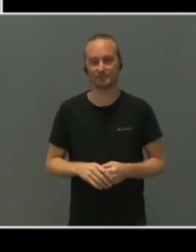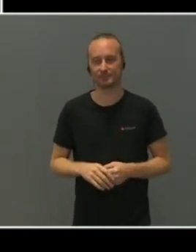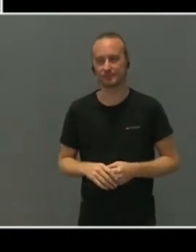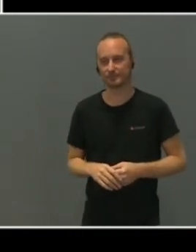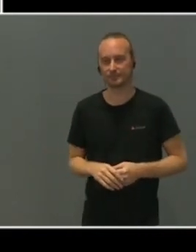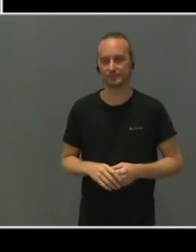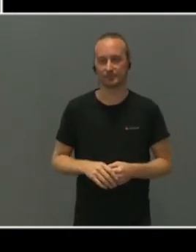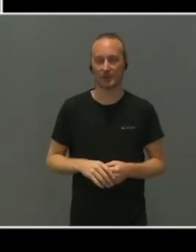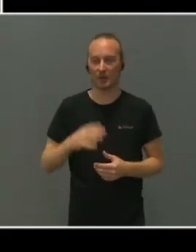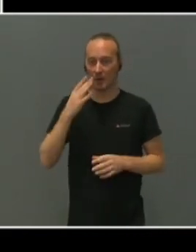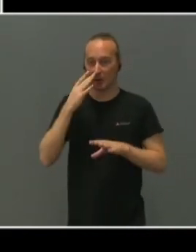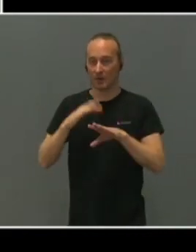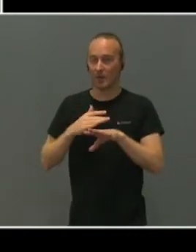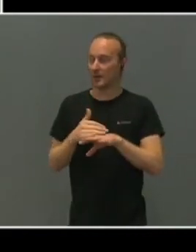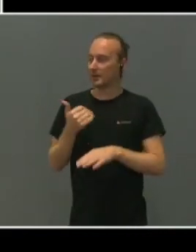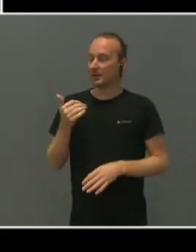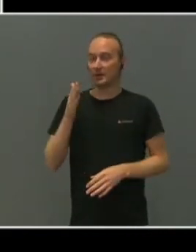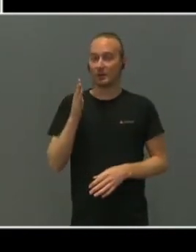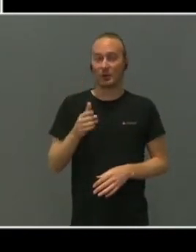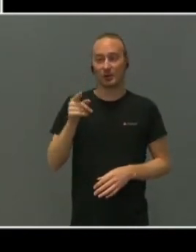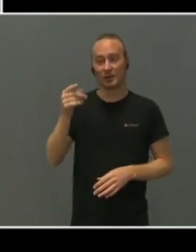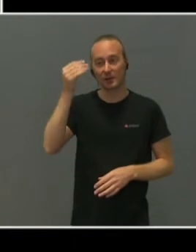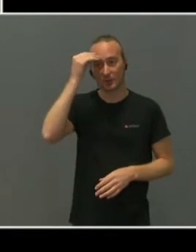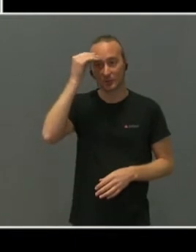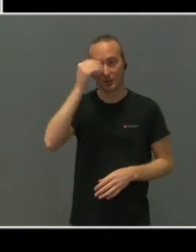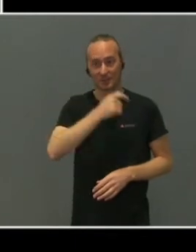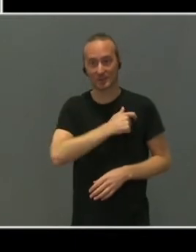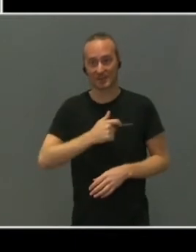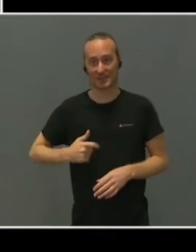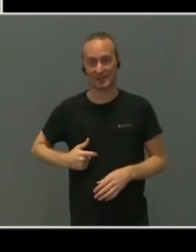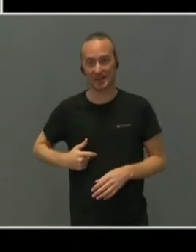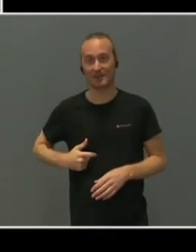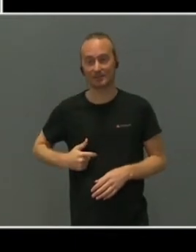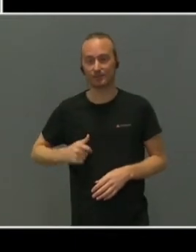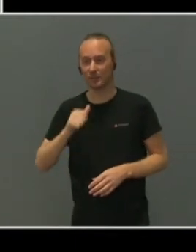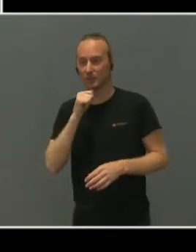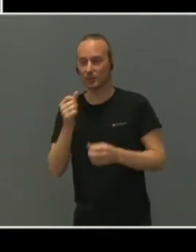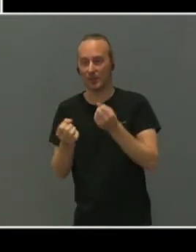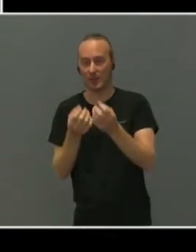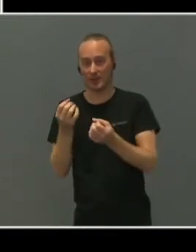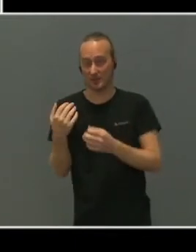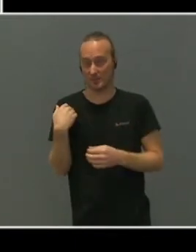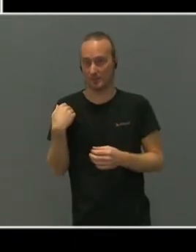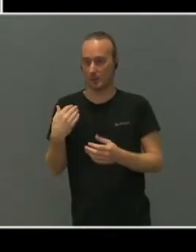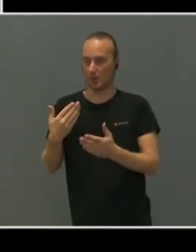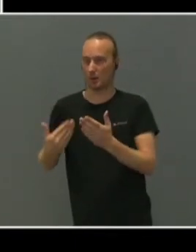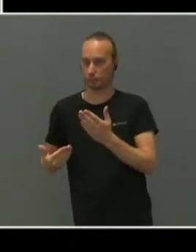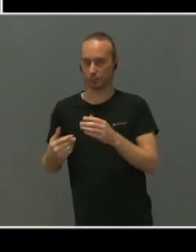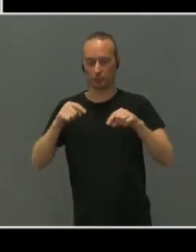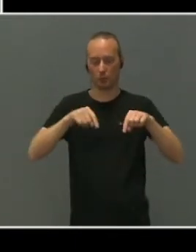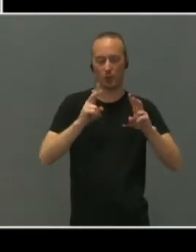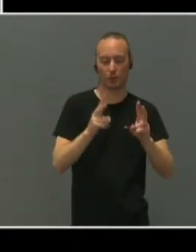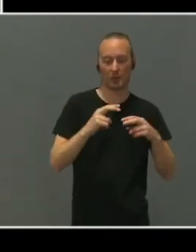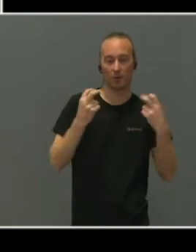Takk til kunnskapsministeren. Som Tonje Brenner sa, så er denne brukerkonferansen